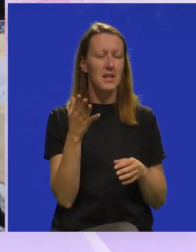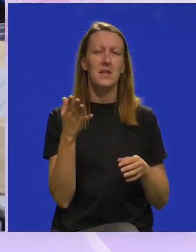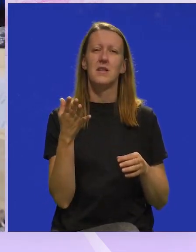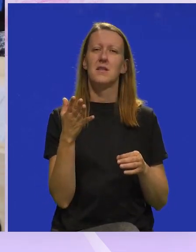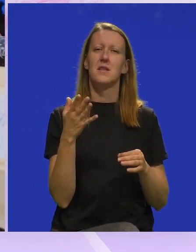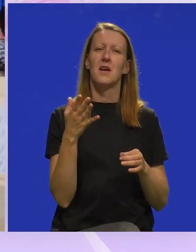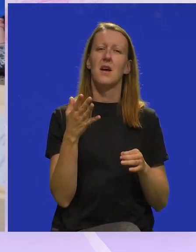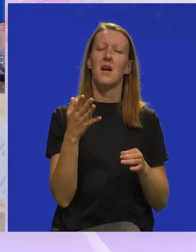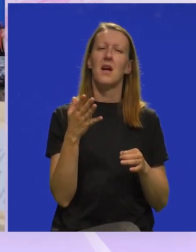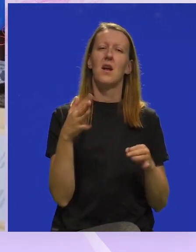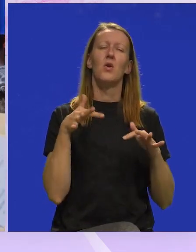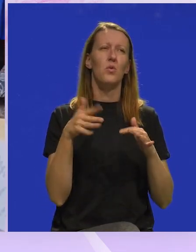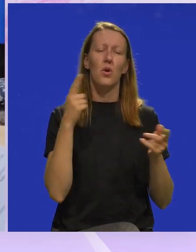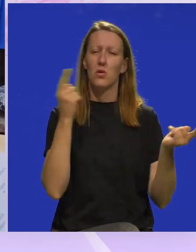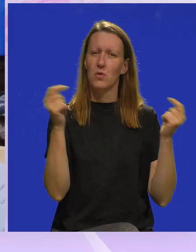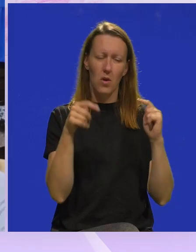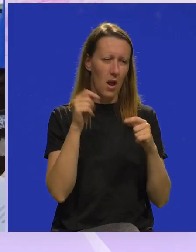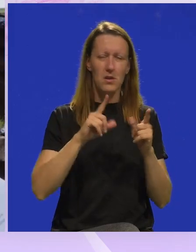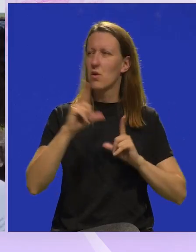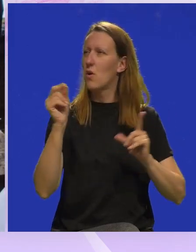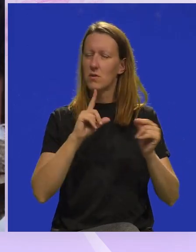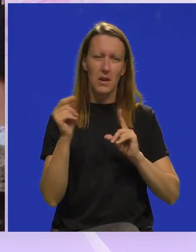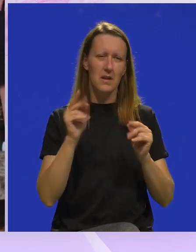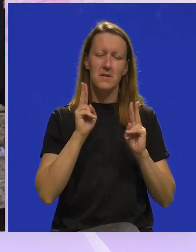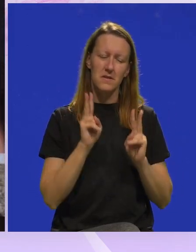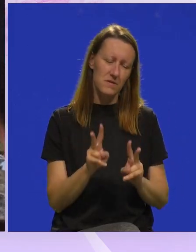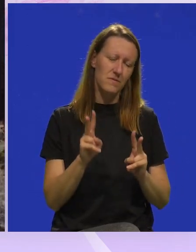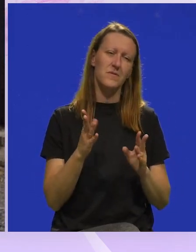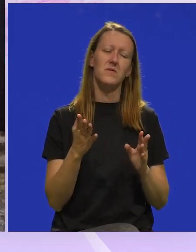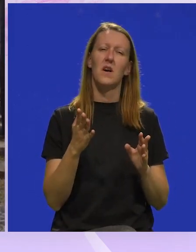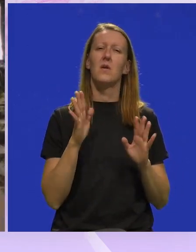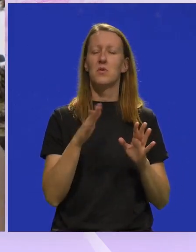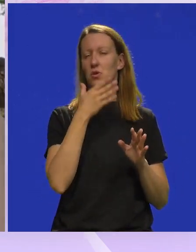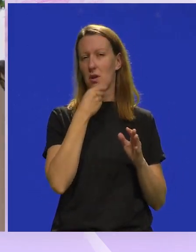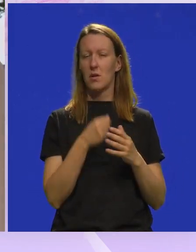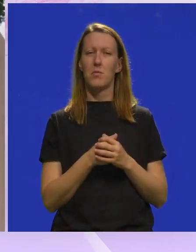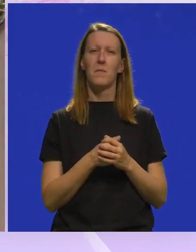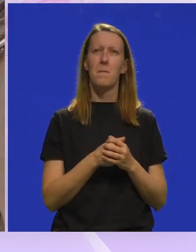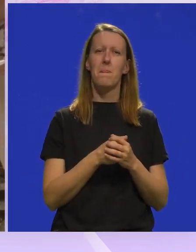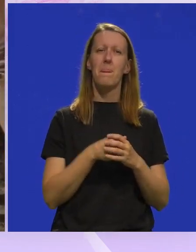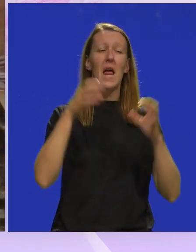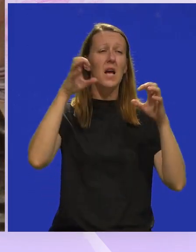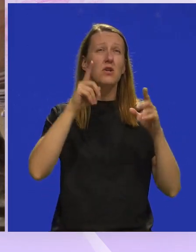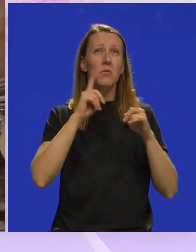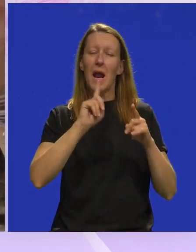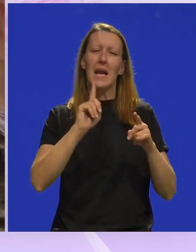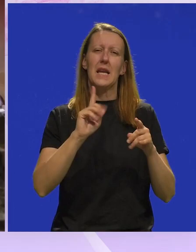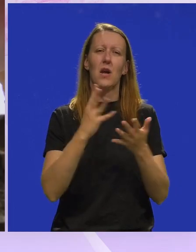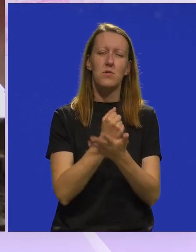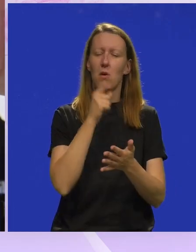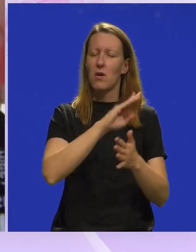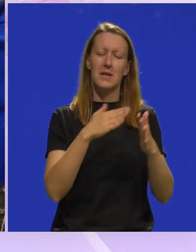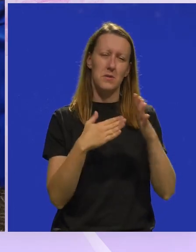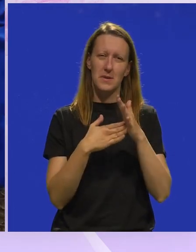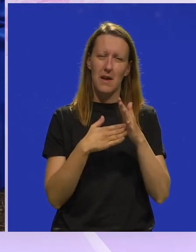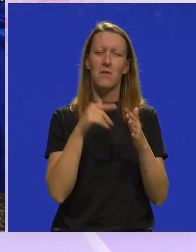ljudi koji dolaze, odlaze, evo stvarno je baš divno. Kiša je pokušala, ali nije vas uspjela, čak ni